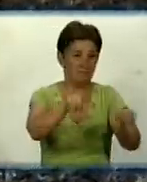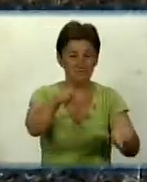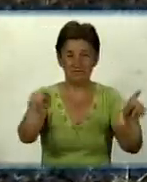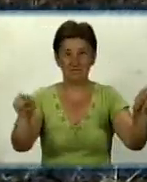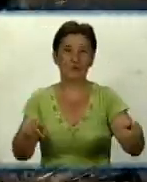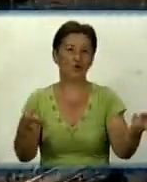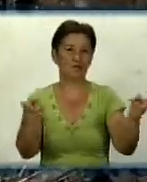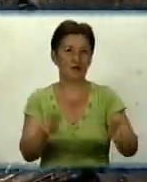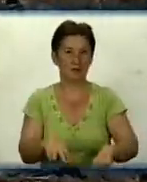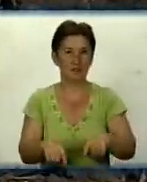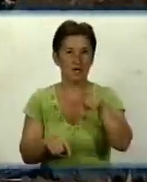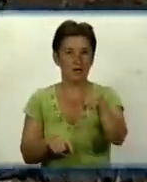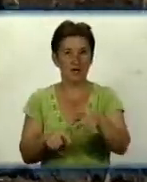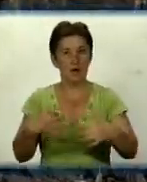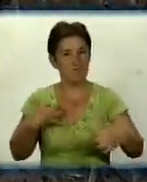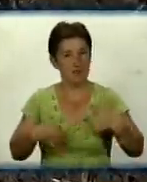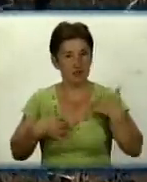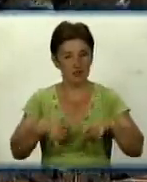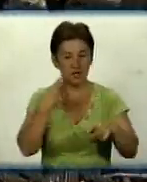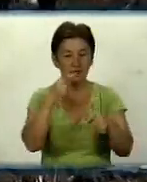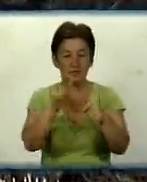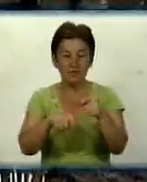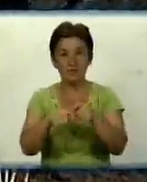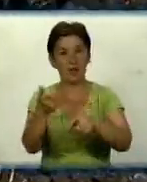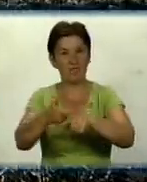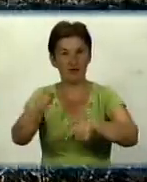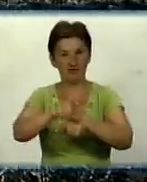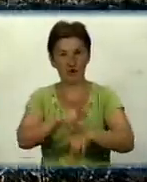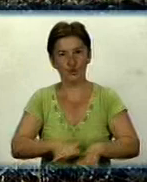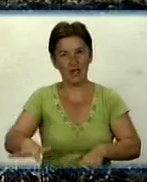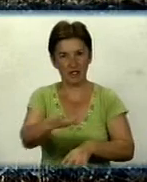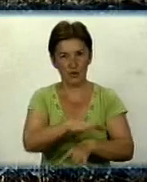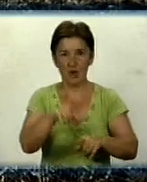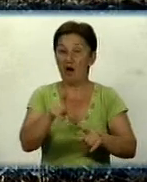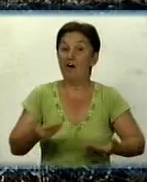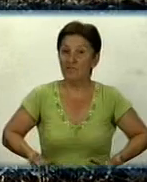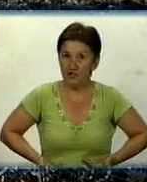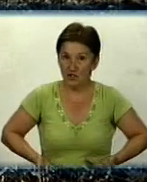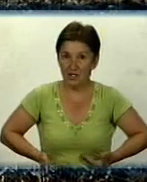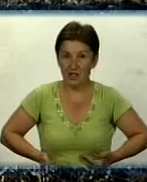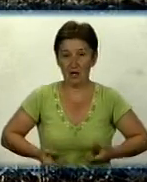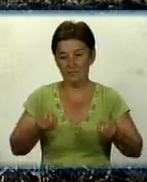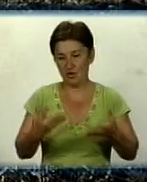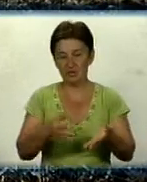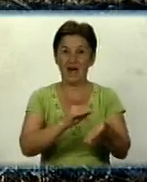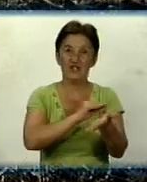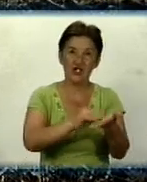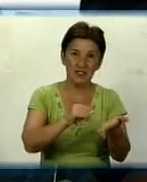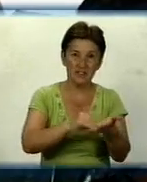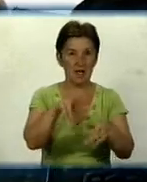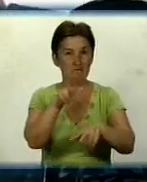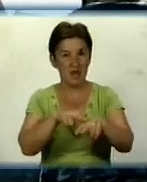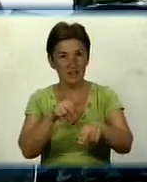дня. Учасники експедиції поспішають обстежити якомога більшу територію. У житті вони не пошуковці, а журналісти, міліціонери,